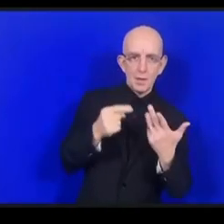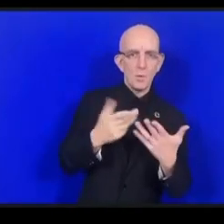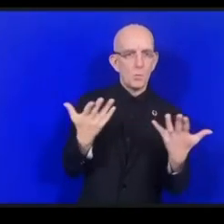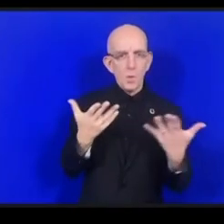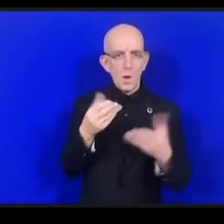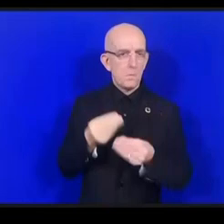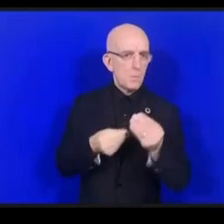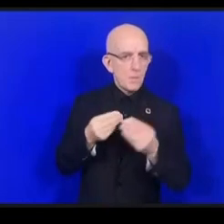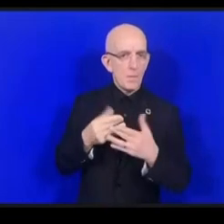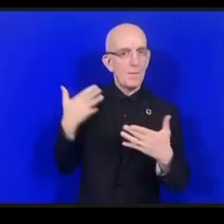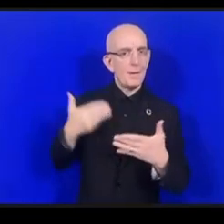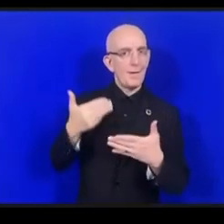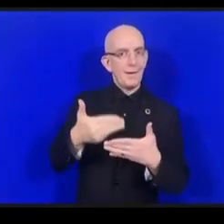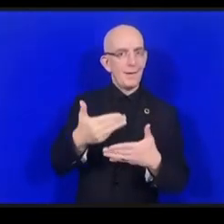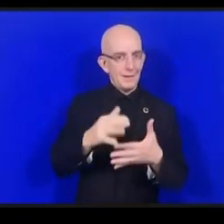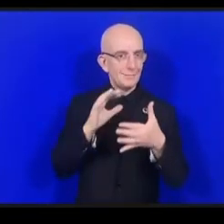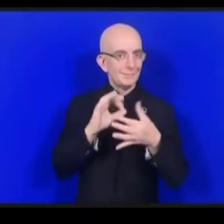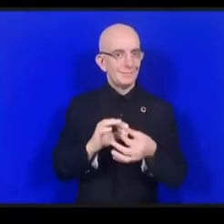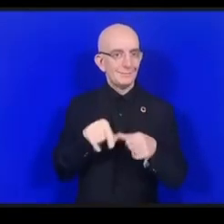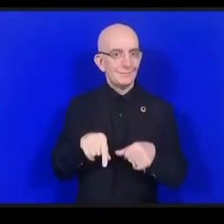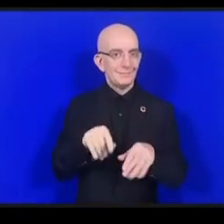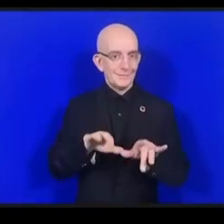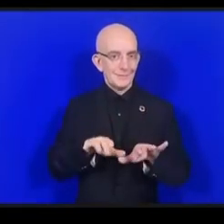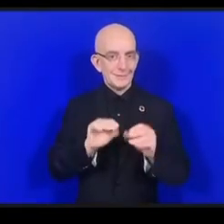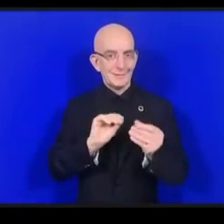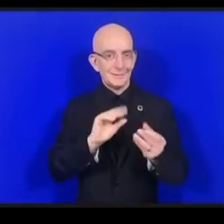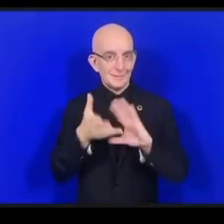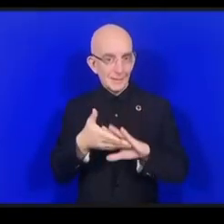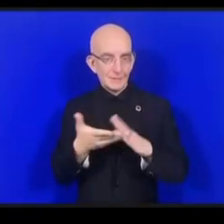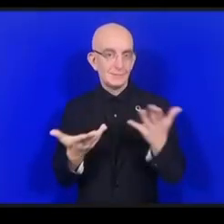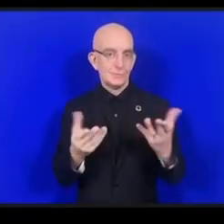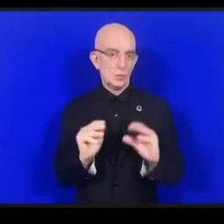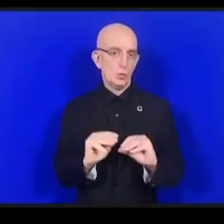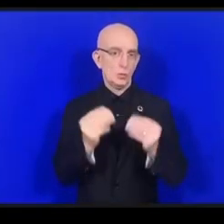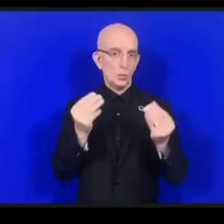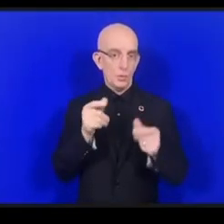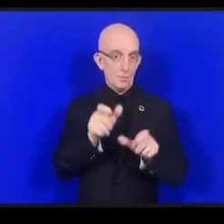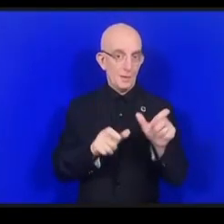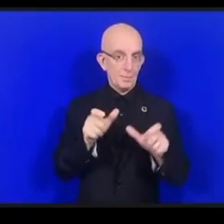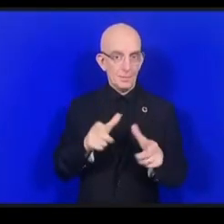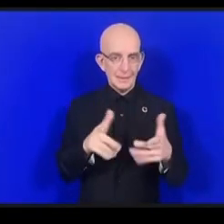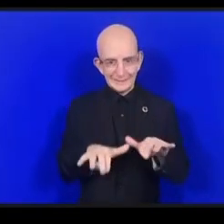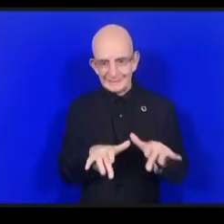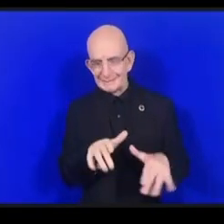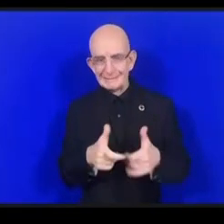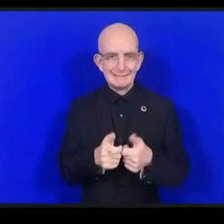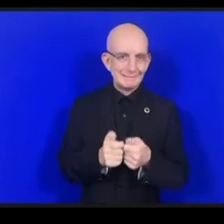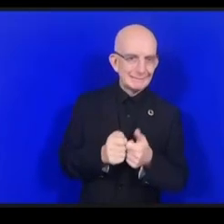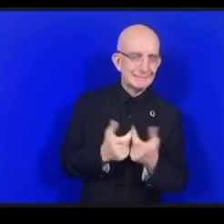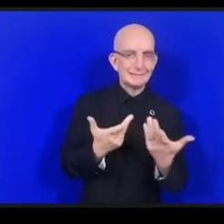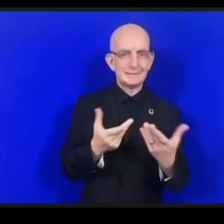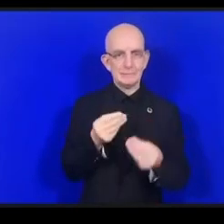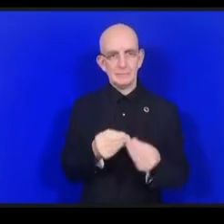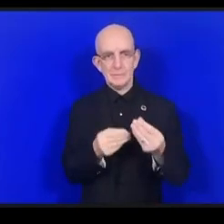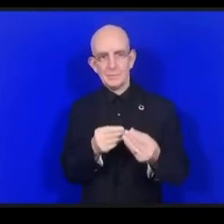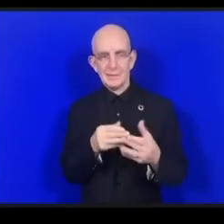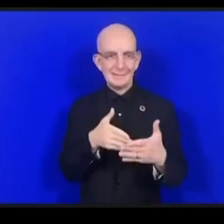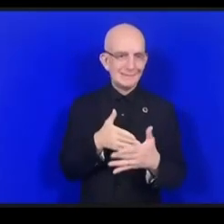لكي تعرف الأمور التي يكافح الشباب من أجل